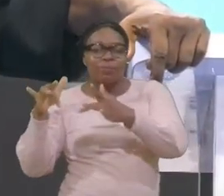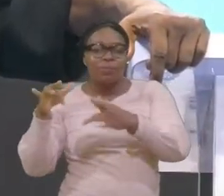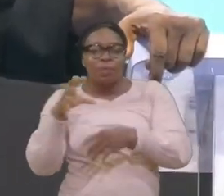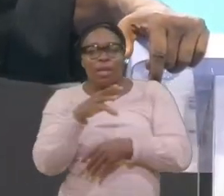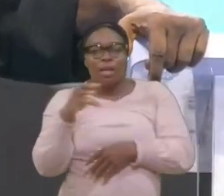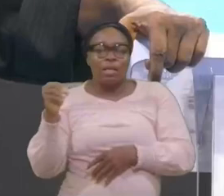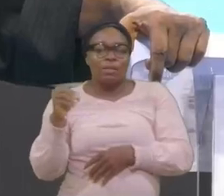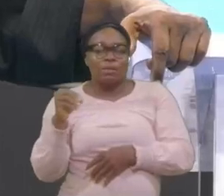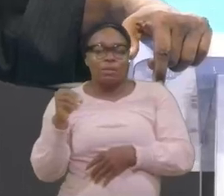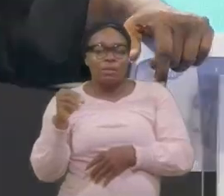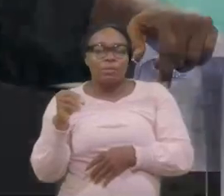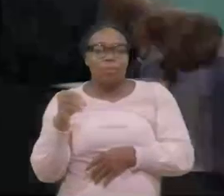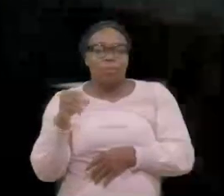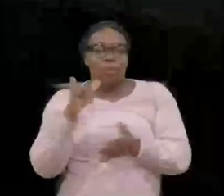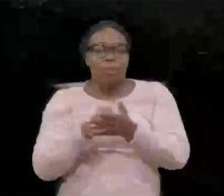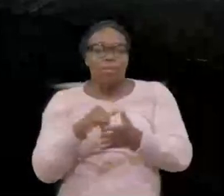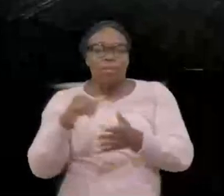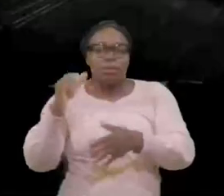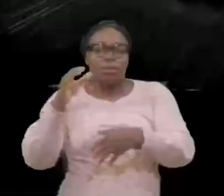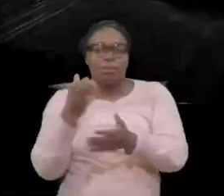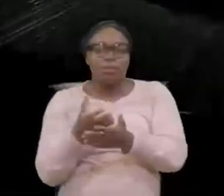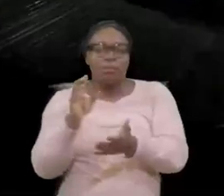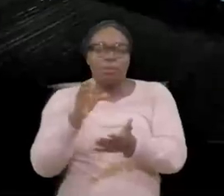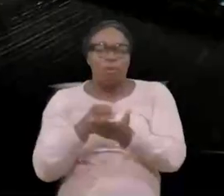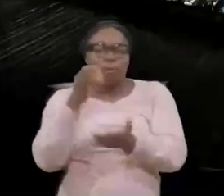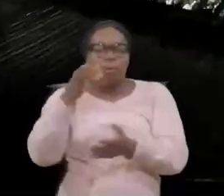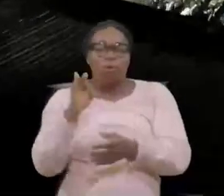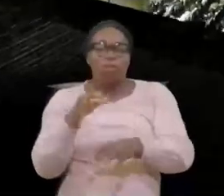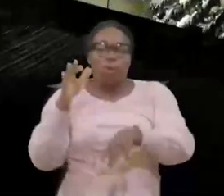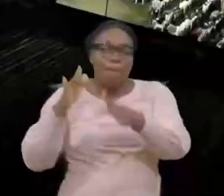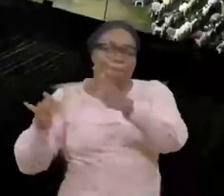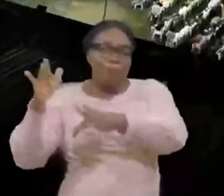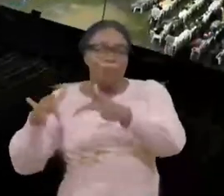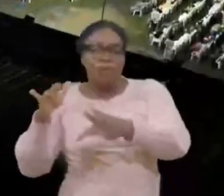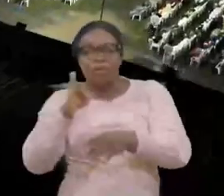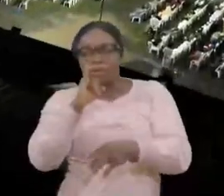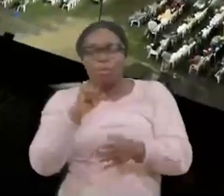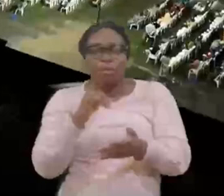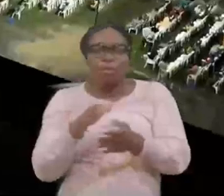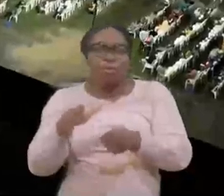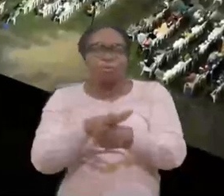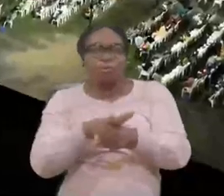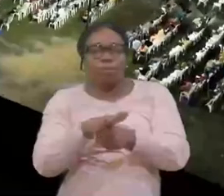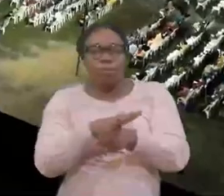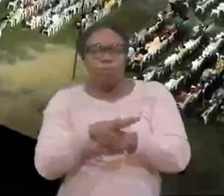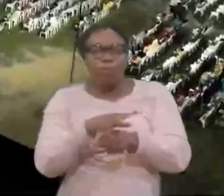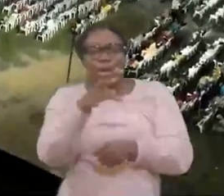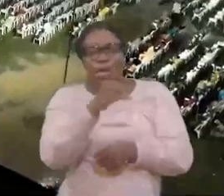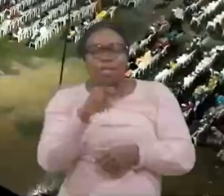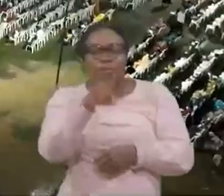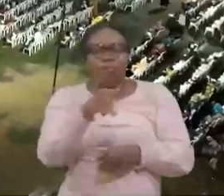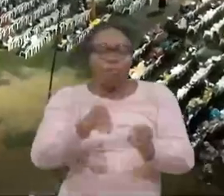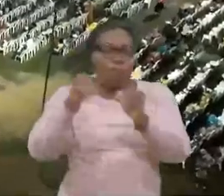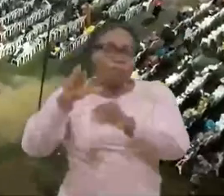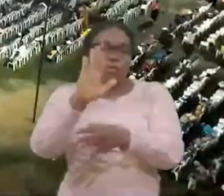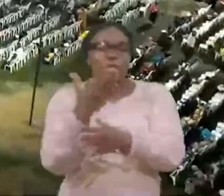Et l'accord de sa miséricorde, T'est lancé maintenant. Peu importe la profondeur, Que tu atteins dans le puits, De la